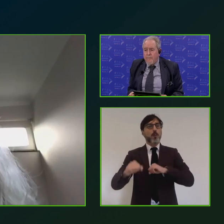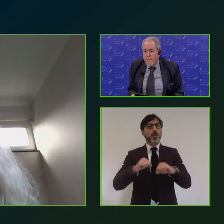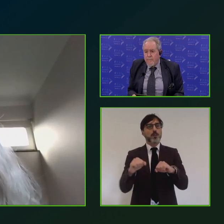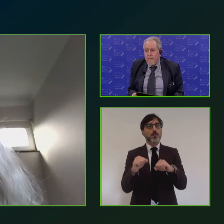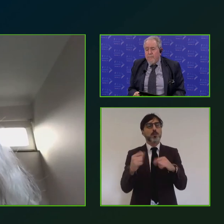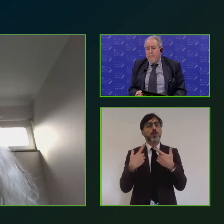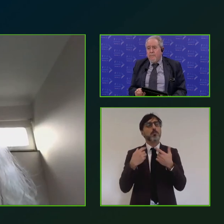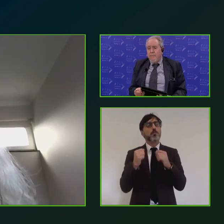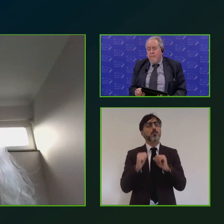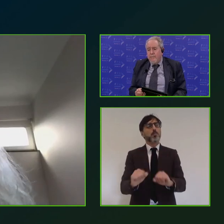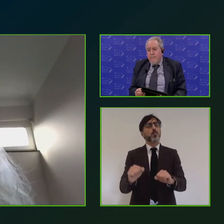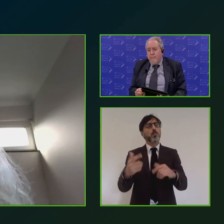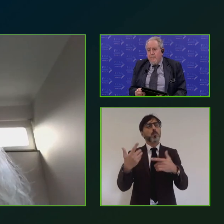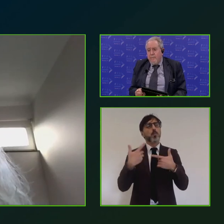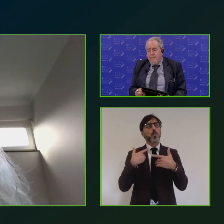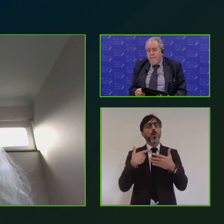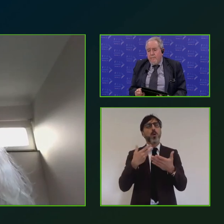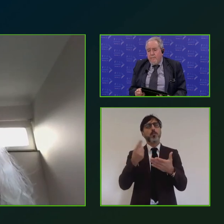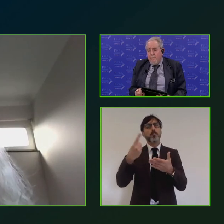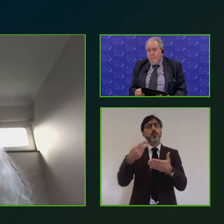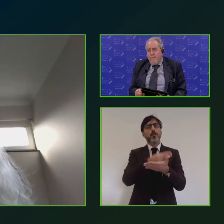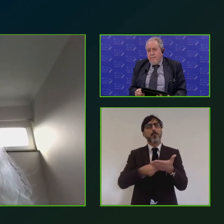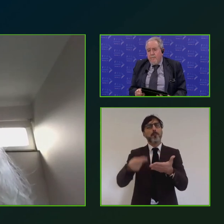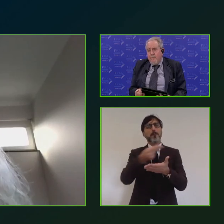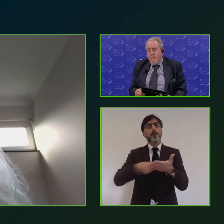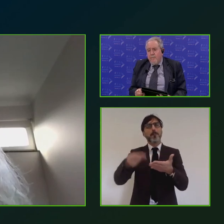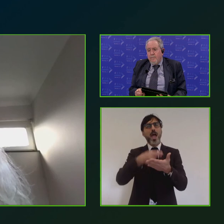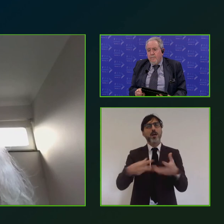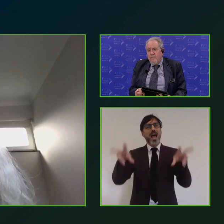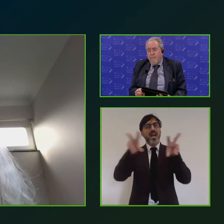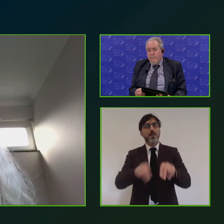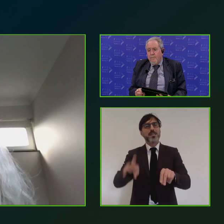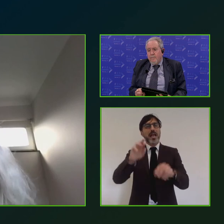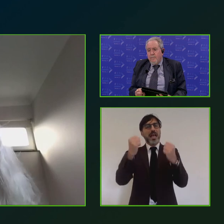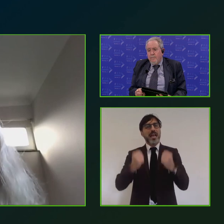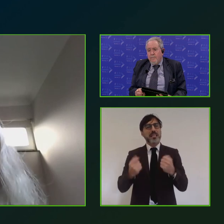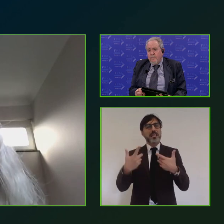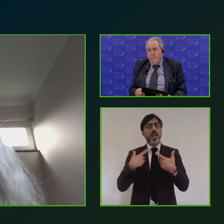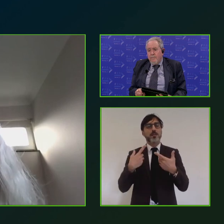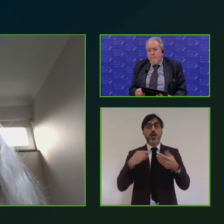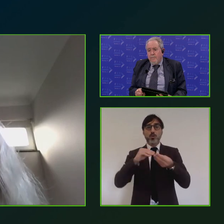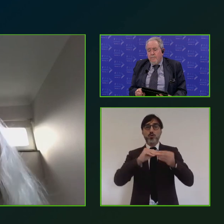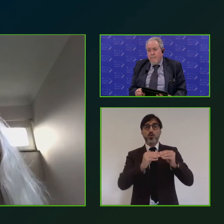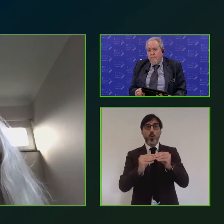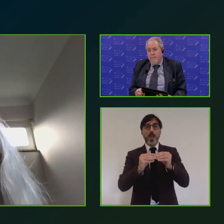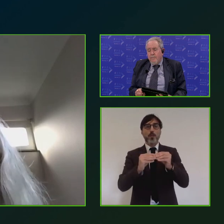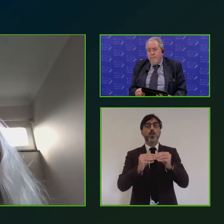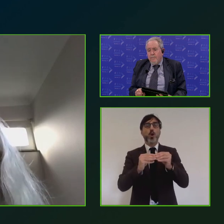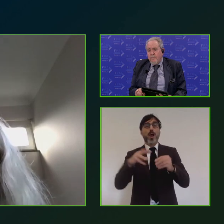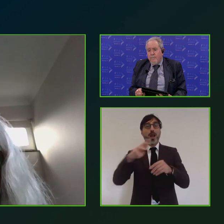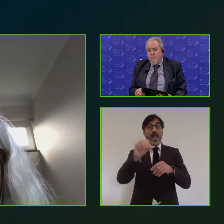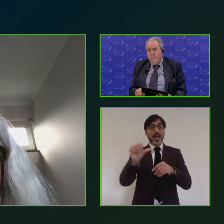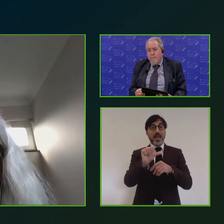trovare spazio nei piani per la ripresa la resilienza finanziata dal nuovo strumento RRF che è stato anche